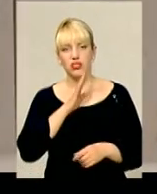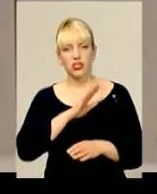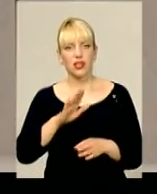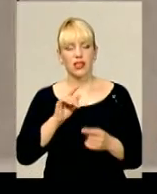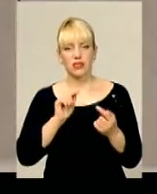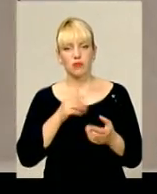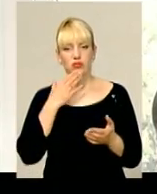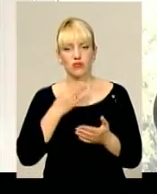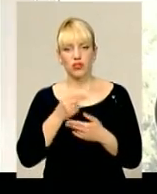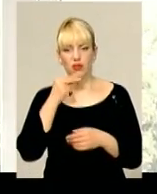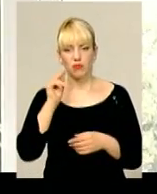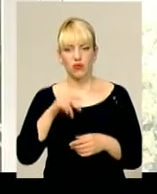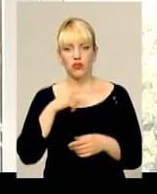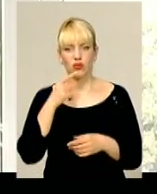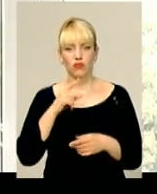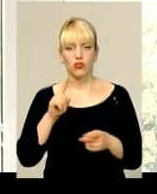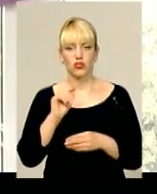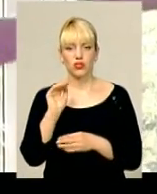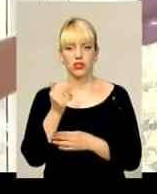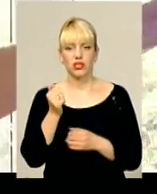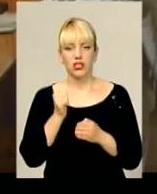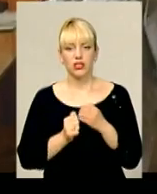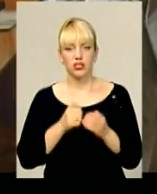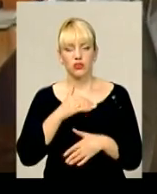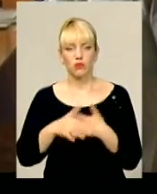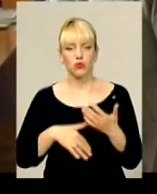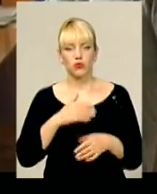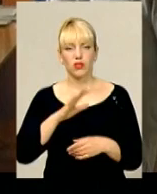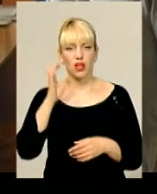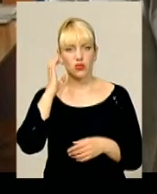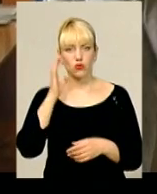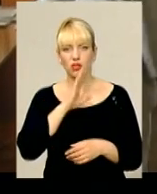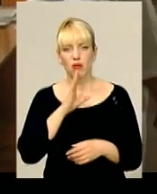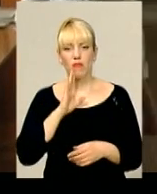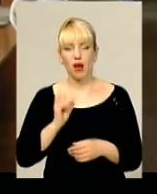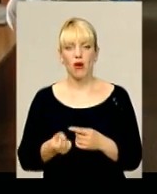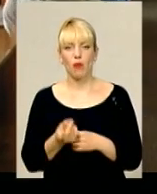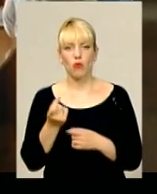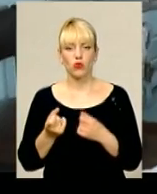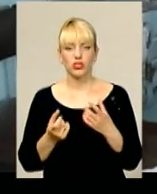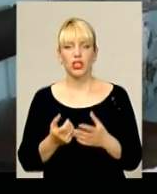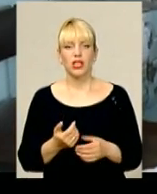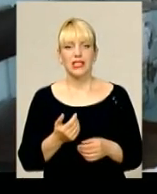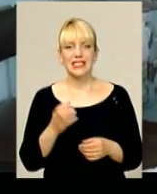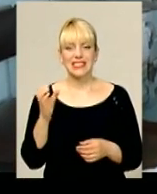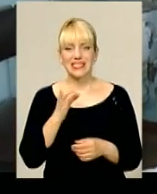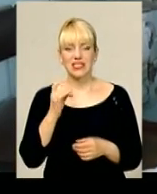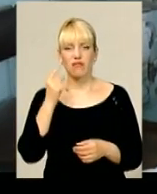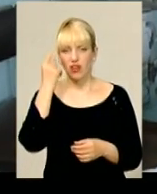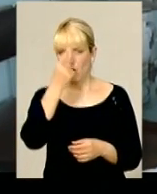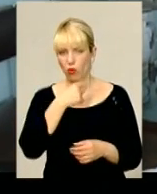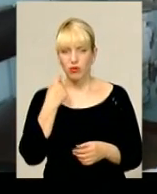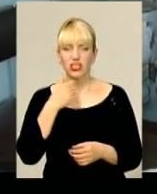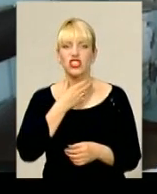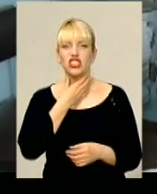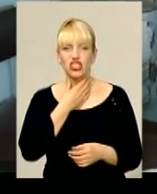заперечує своєї провини. Каже, малюк часто пустує та не слухає її. А от походження численних синців на обличчі та шиї